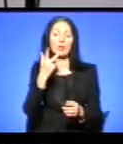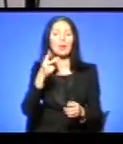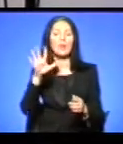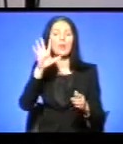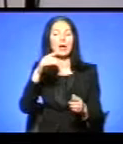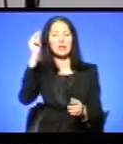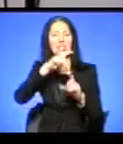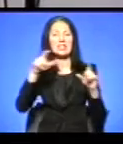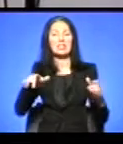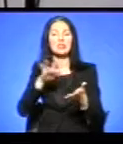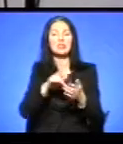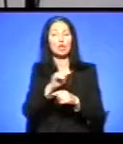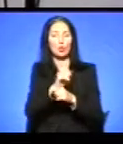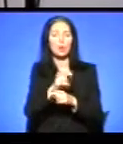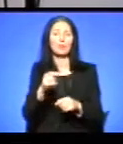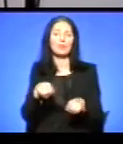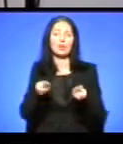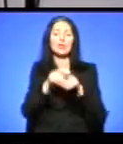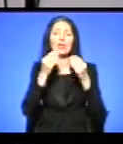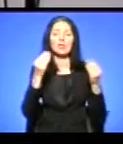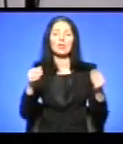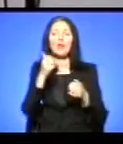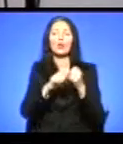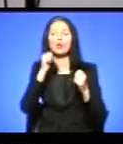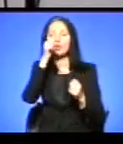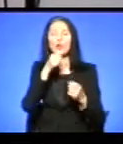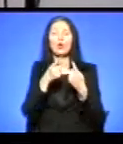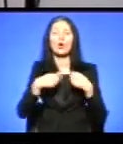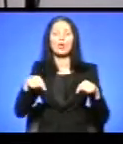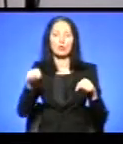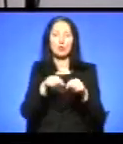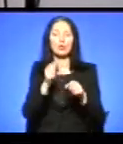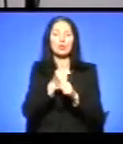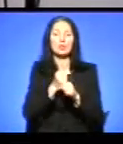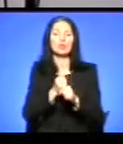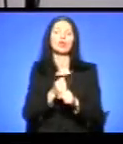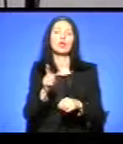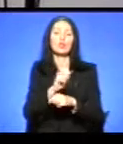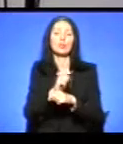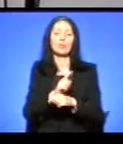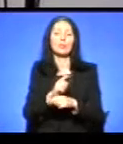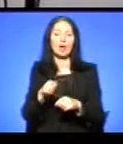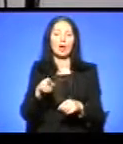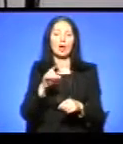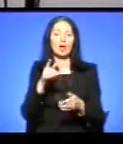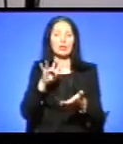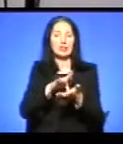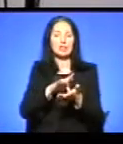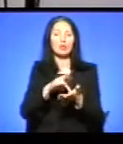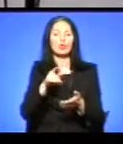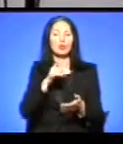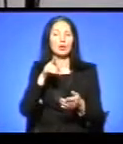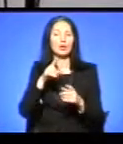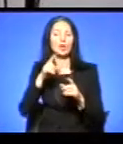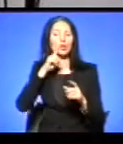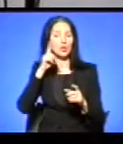організовують працівники Тернопільського центру творчості дітей та юнацтва під час всеукраїнського місячника «Діти на дорозі». До створення пригод